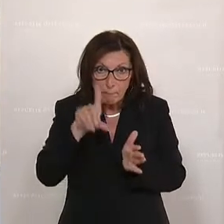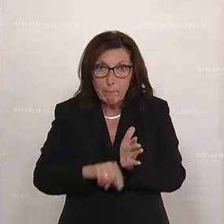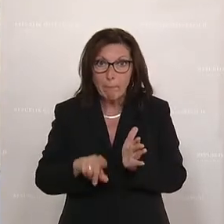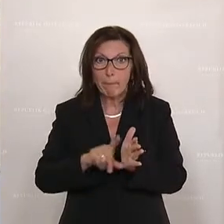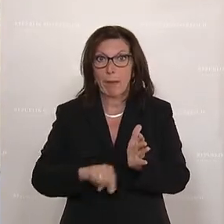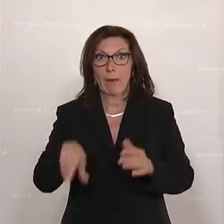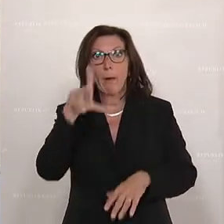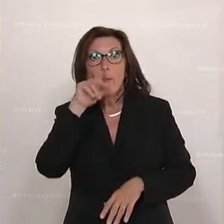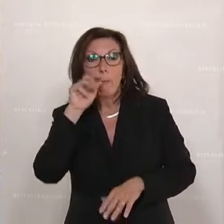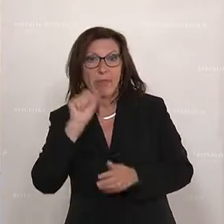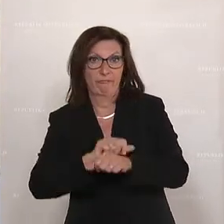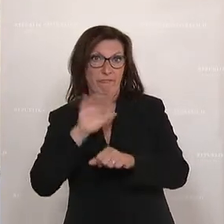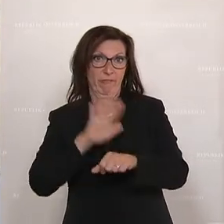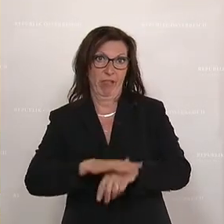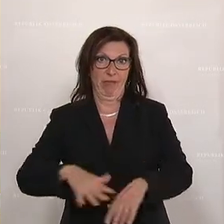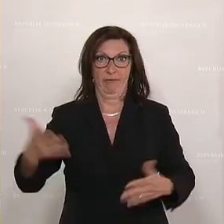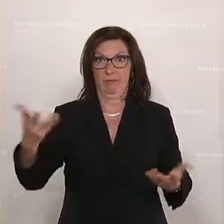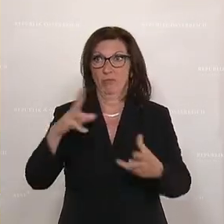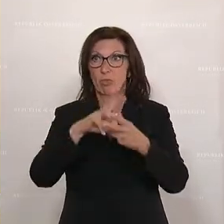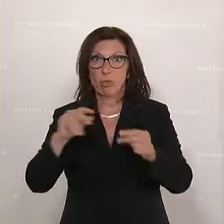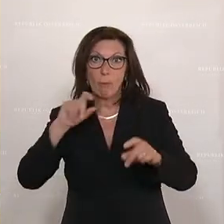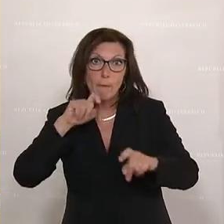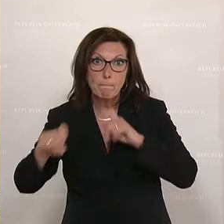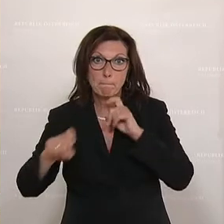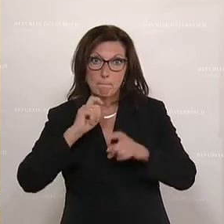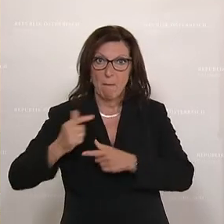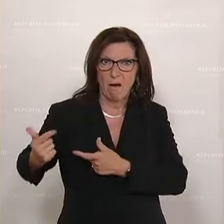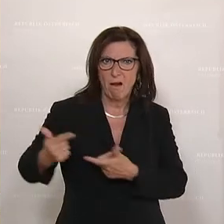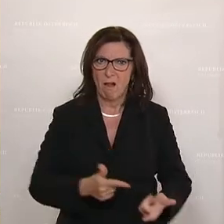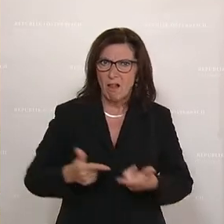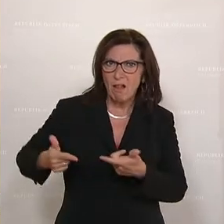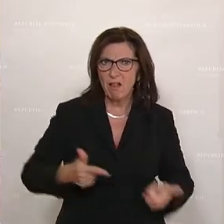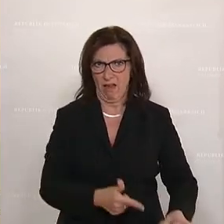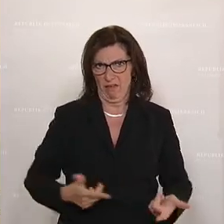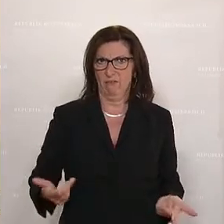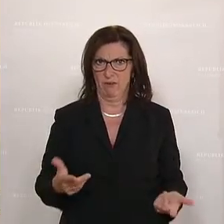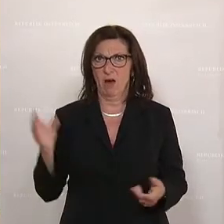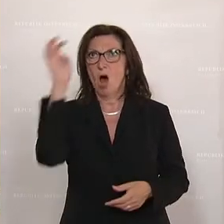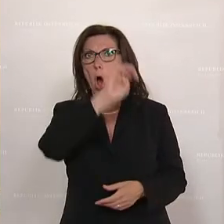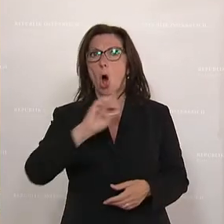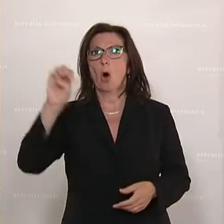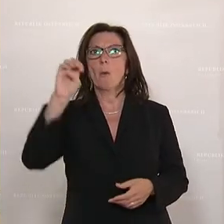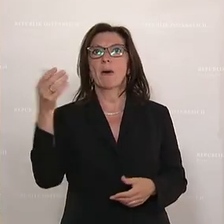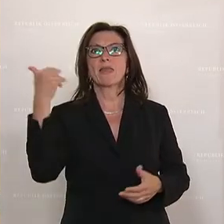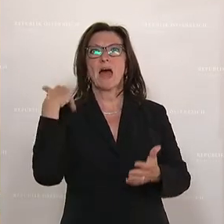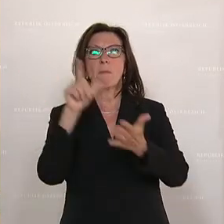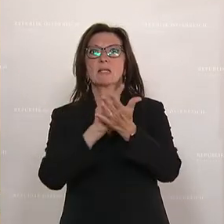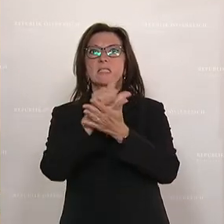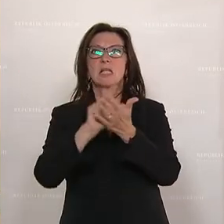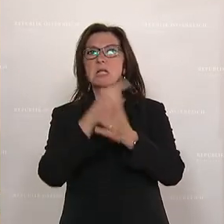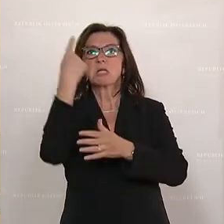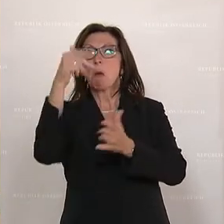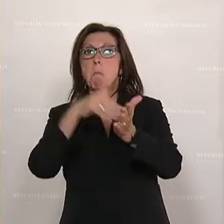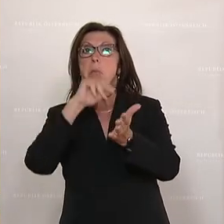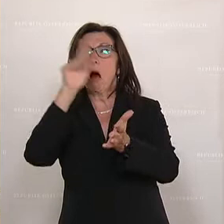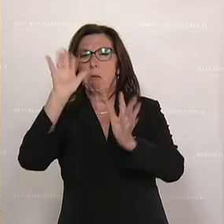keulen, indem wir Trockenmilch lieferten, alles das, was Europa zu dieser Zeit selber nicht brauchte und